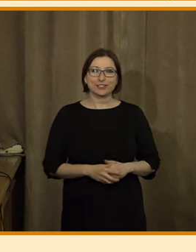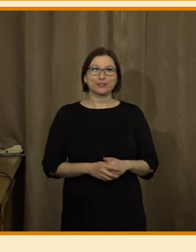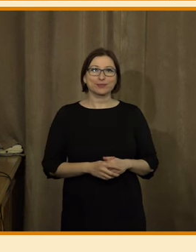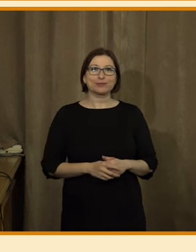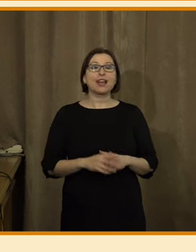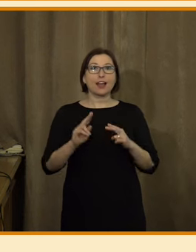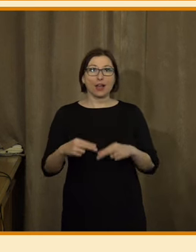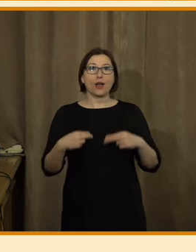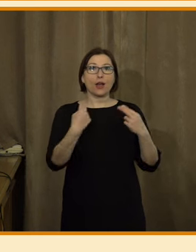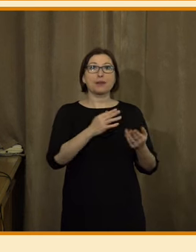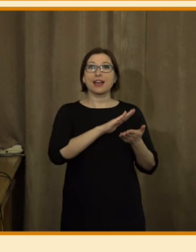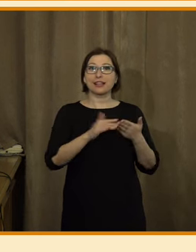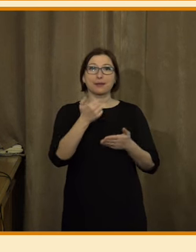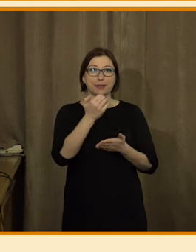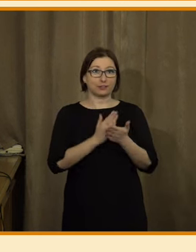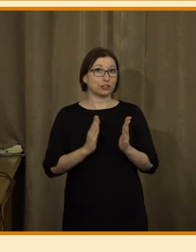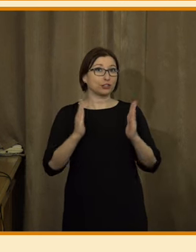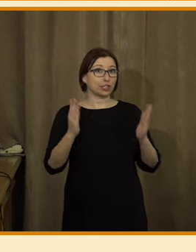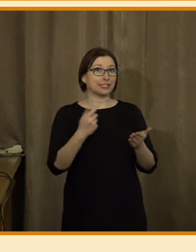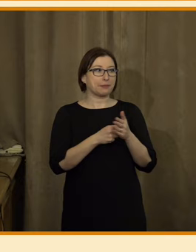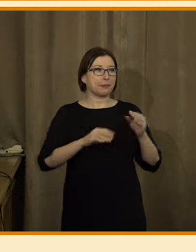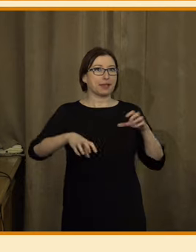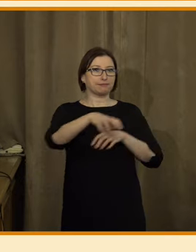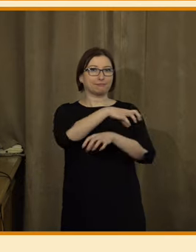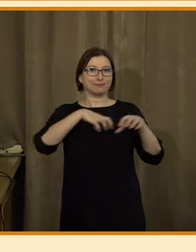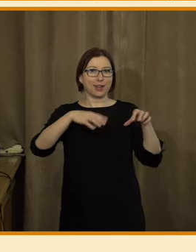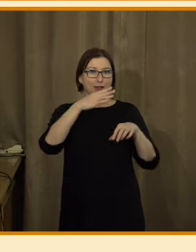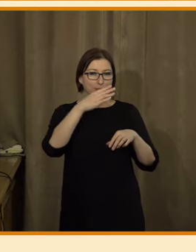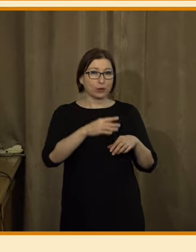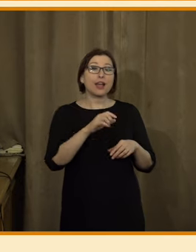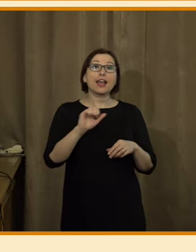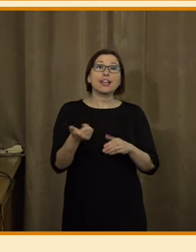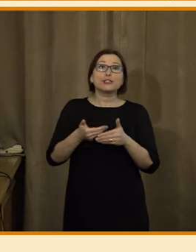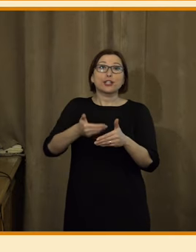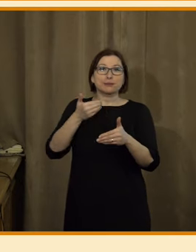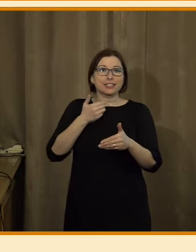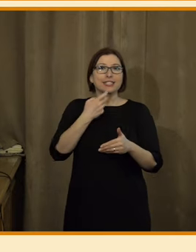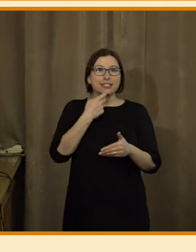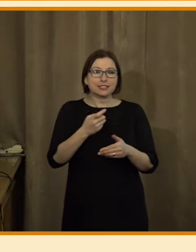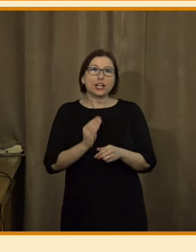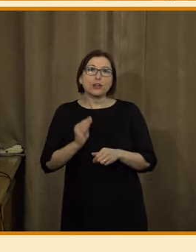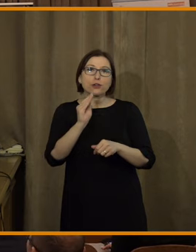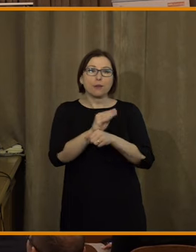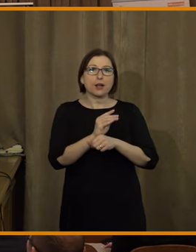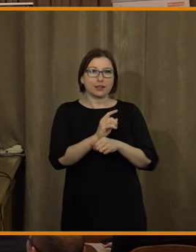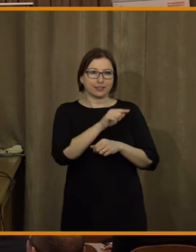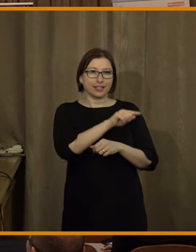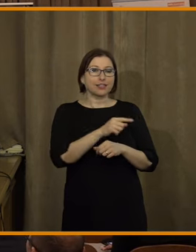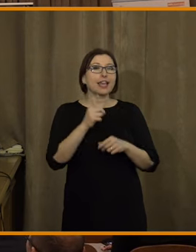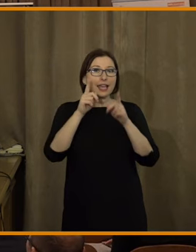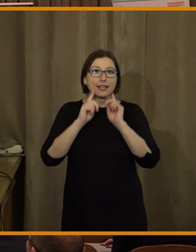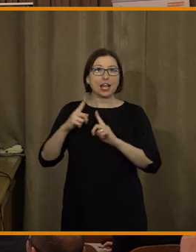přejdeme rovnou k prvnímu panelu, takže my se tady přeskupíme. A ještě předtím dovolte, abych doplnil Honzu. Hinek